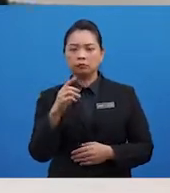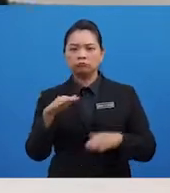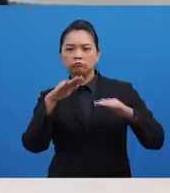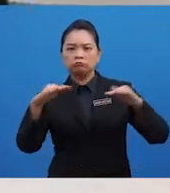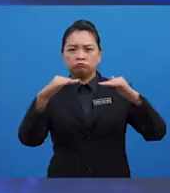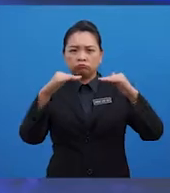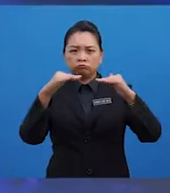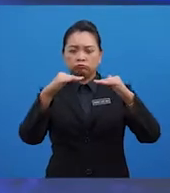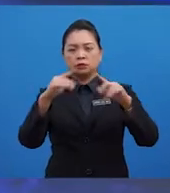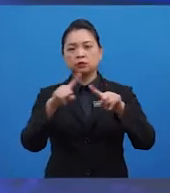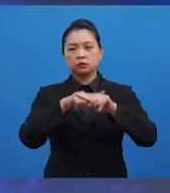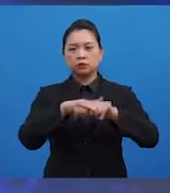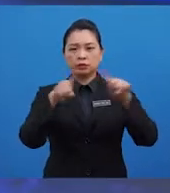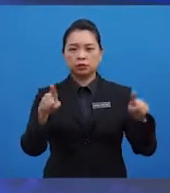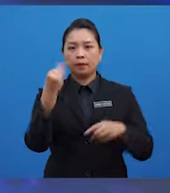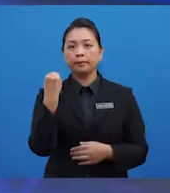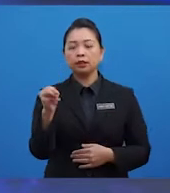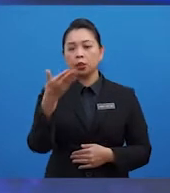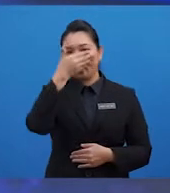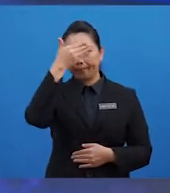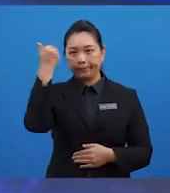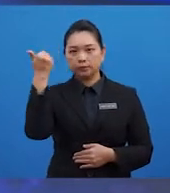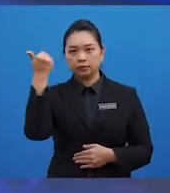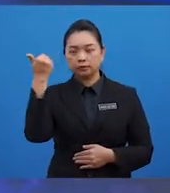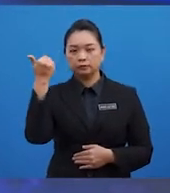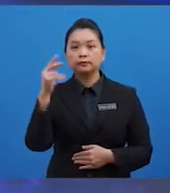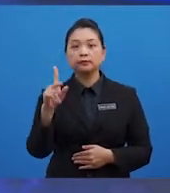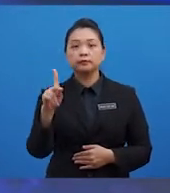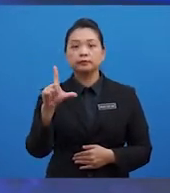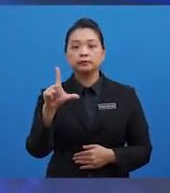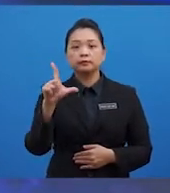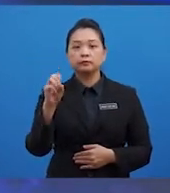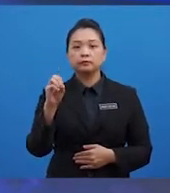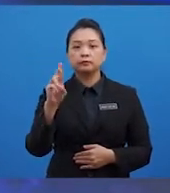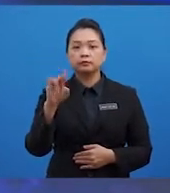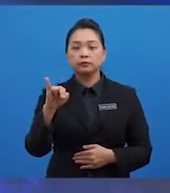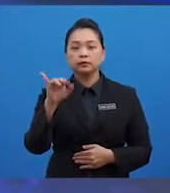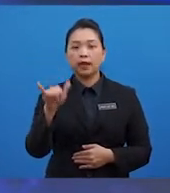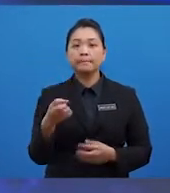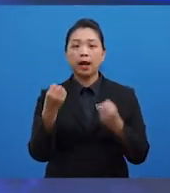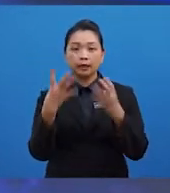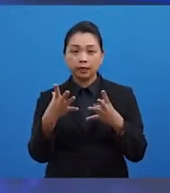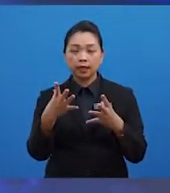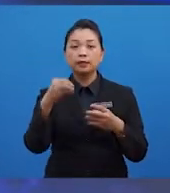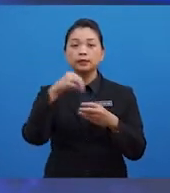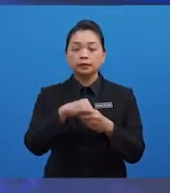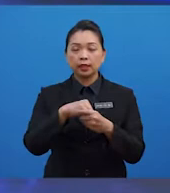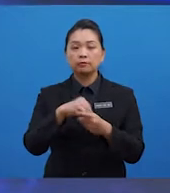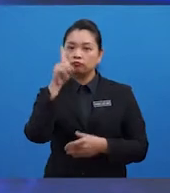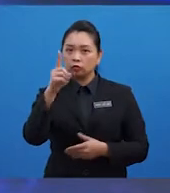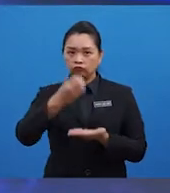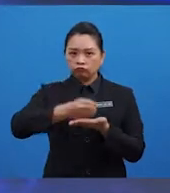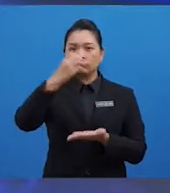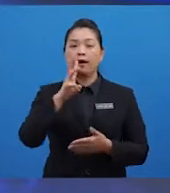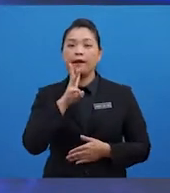seimbang tetapi mereka lupa akan kalori yang banyak dalam segelas air